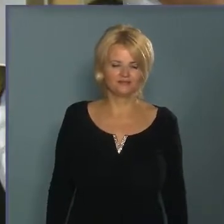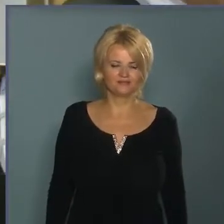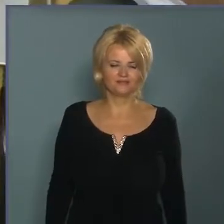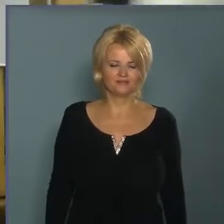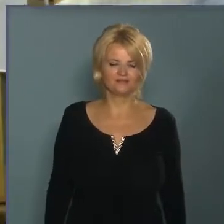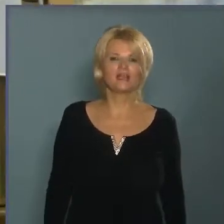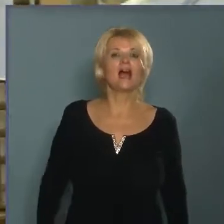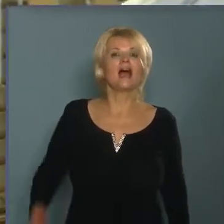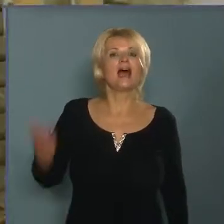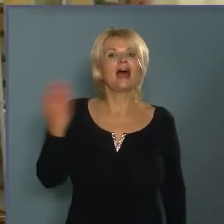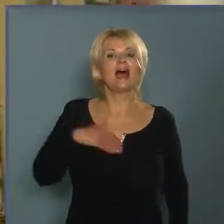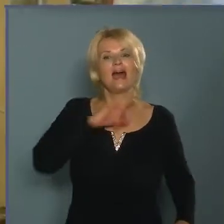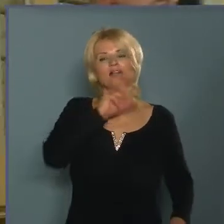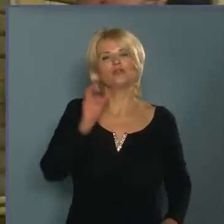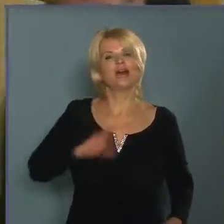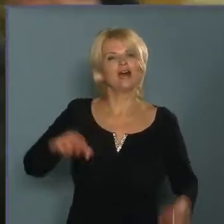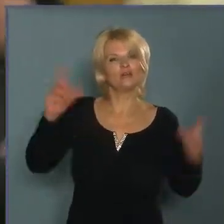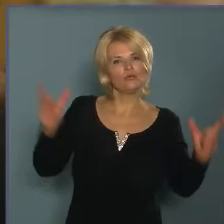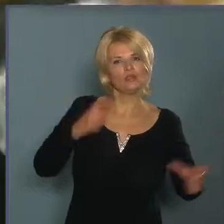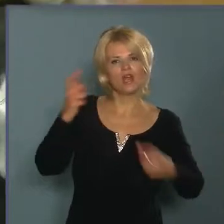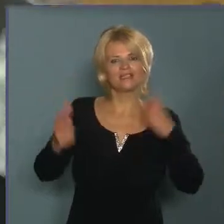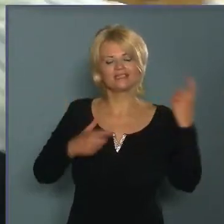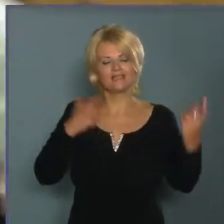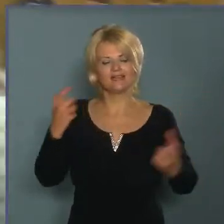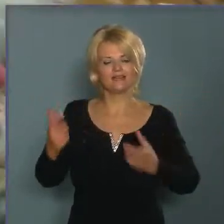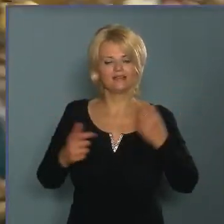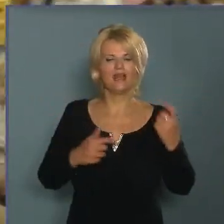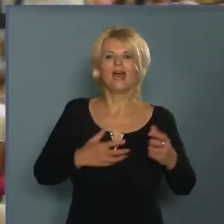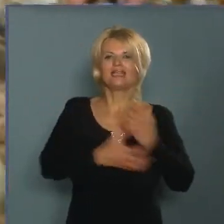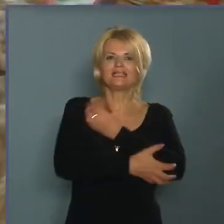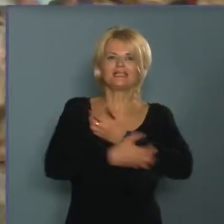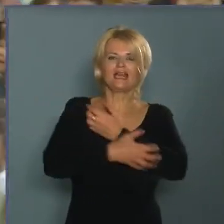A muszágot kiszteletéje.